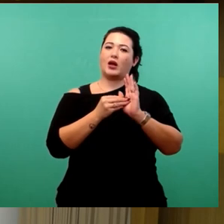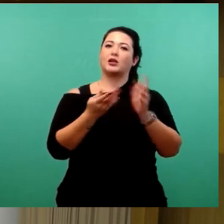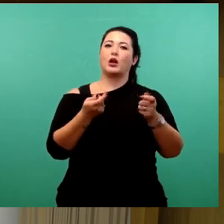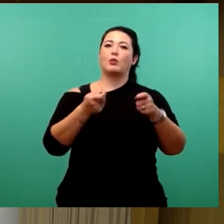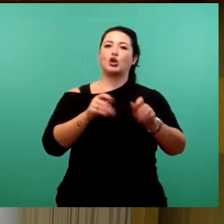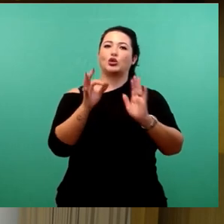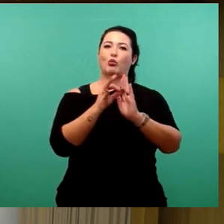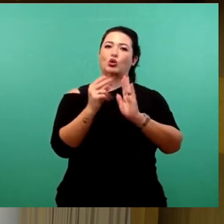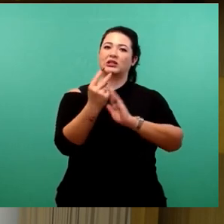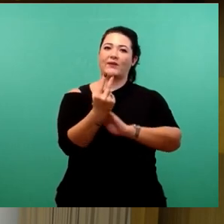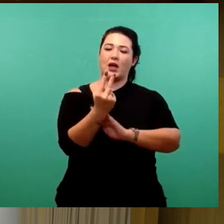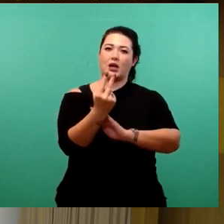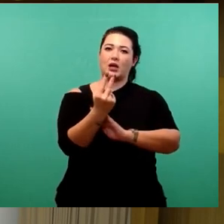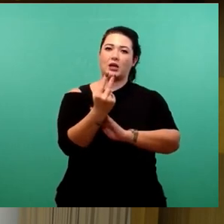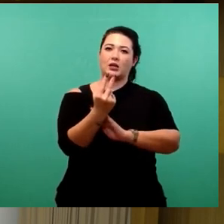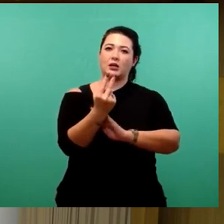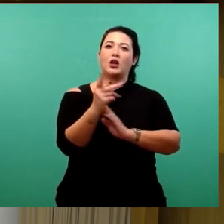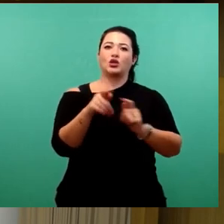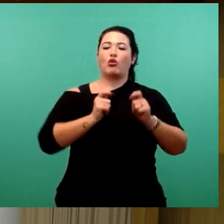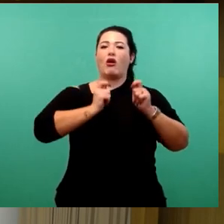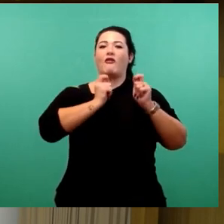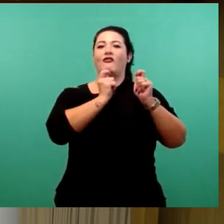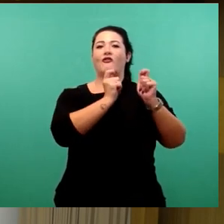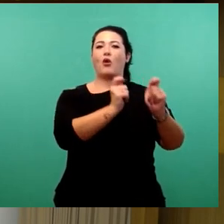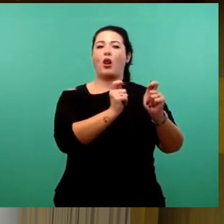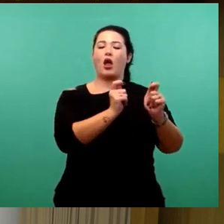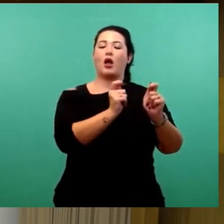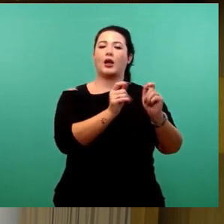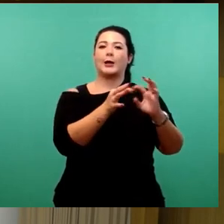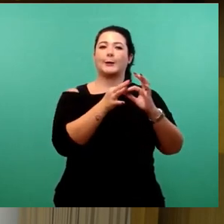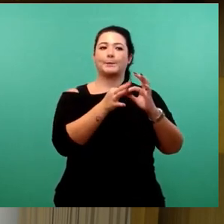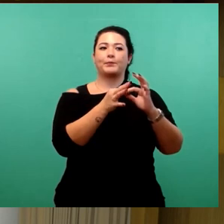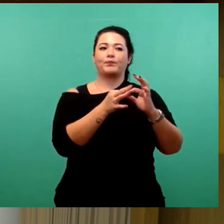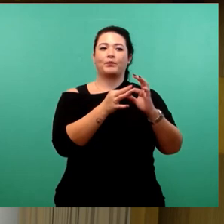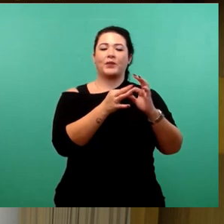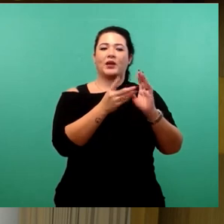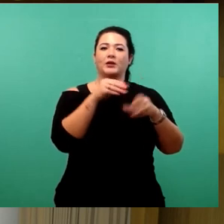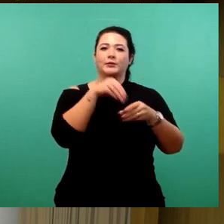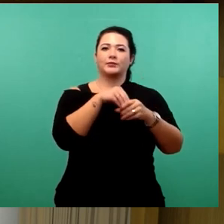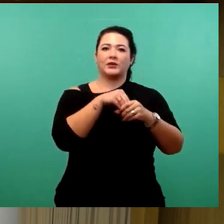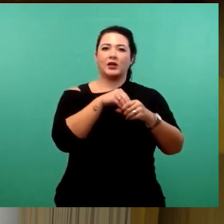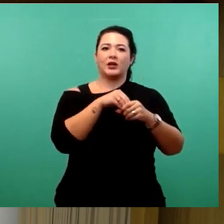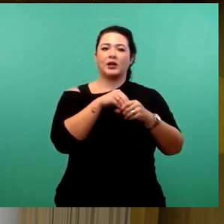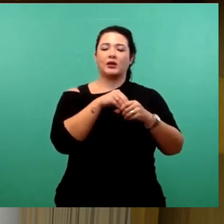zur Vorlage und da heißt es dann in der Ausfertigung